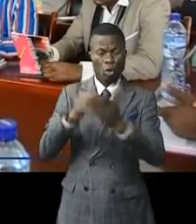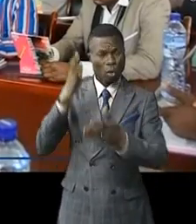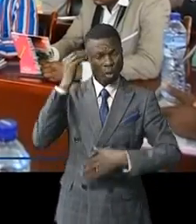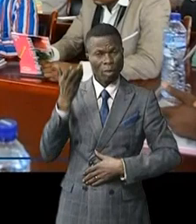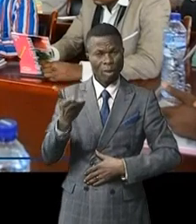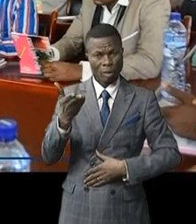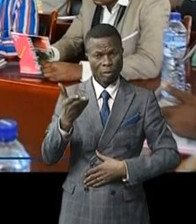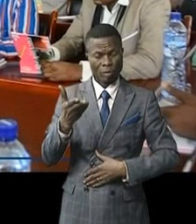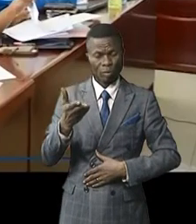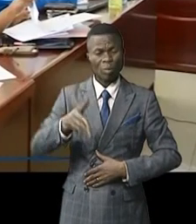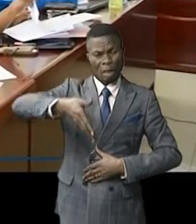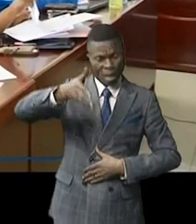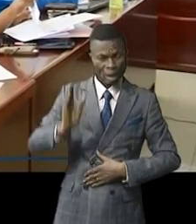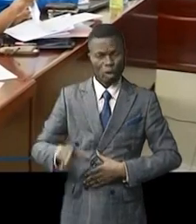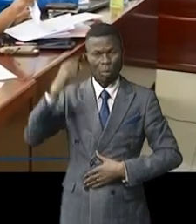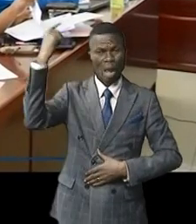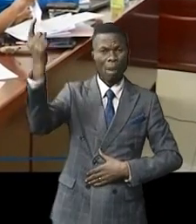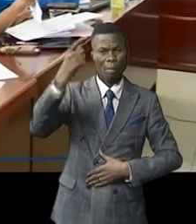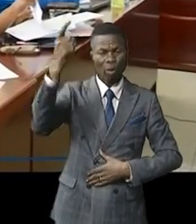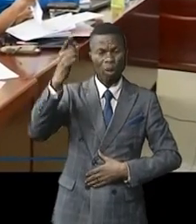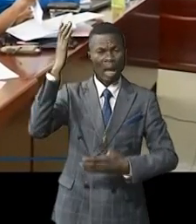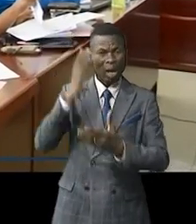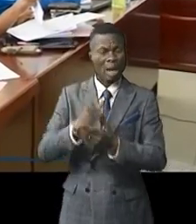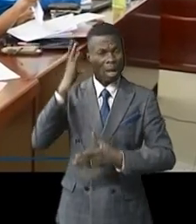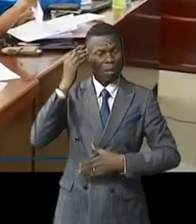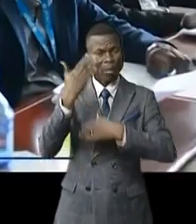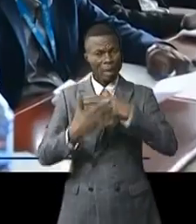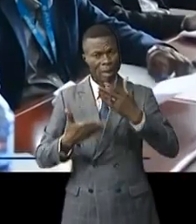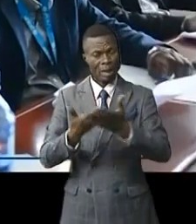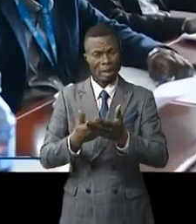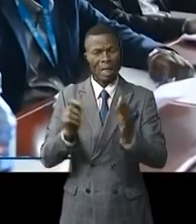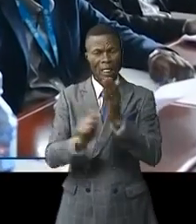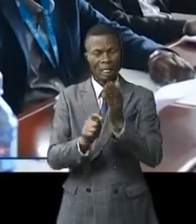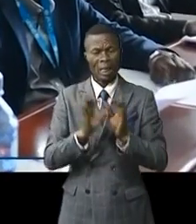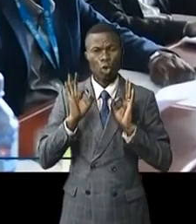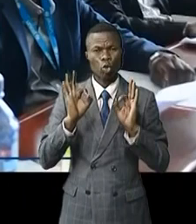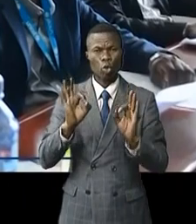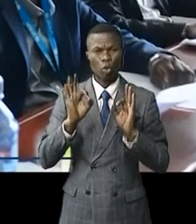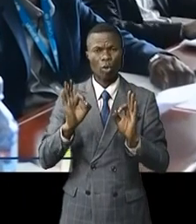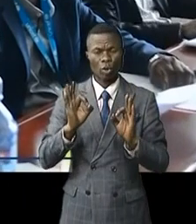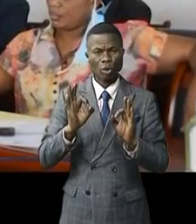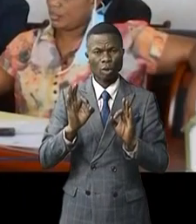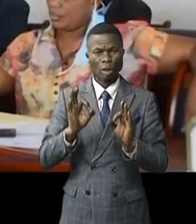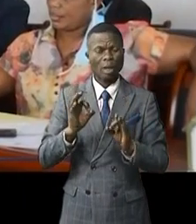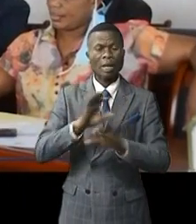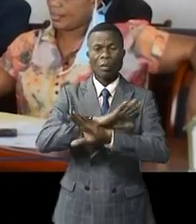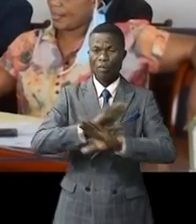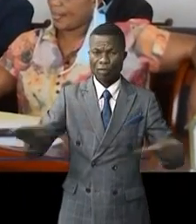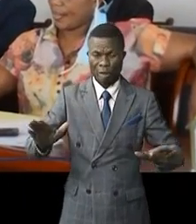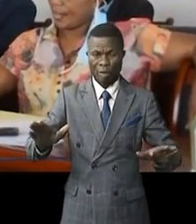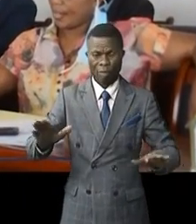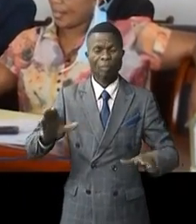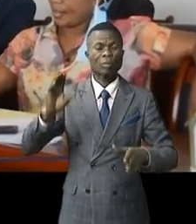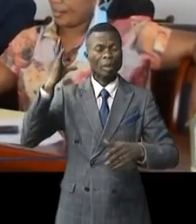qui est un groupe spécial mondial qui lutte contre le choléra a lancé une nouvelle stratégie intitulée Ending Cholera qui est